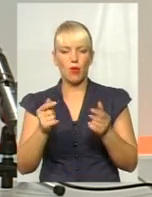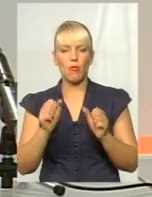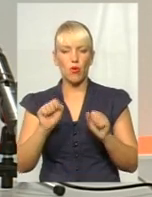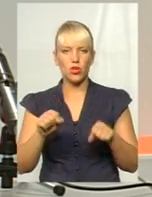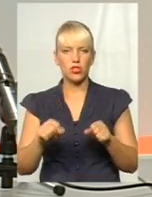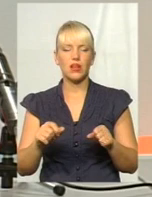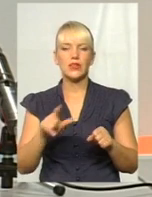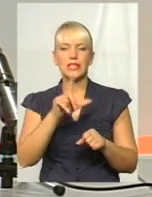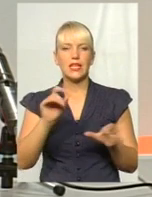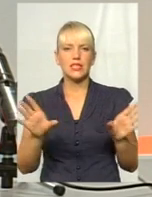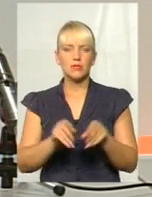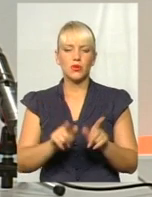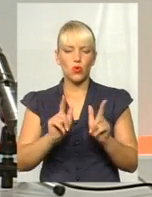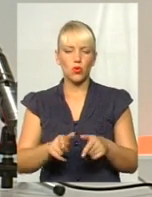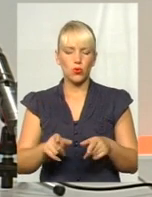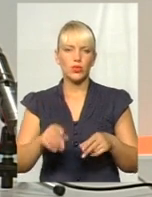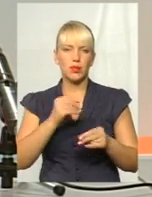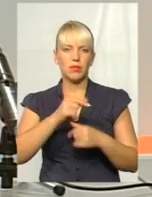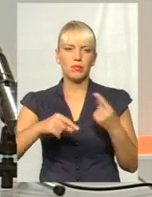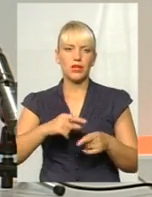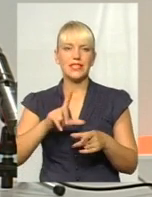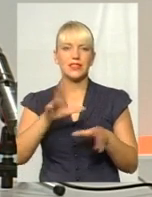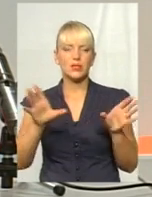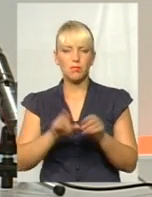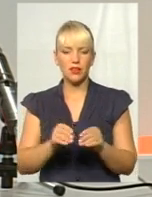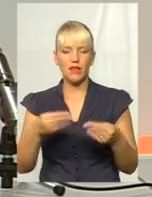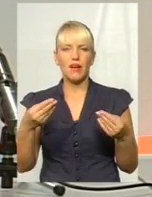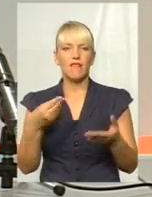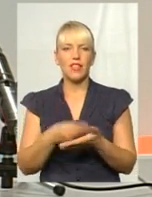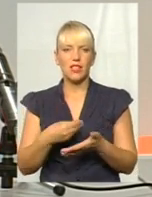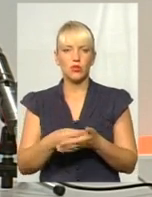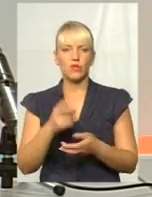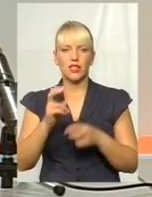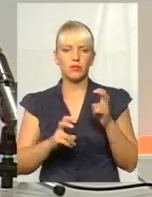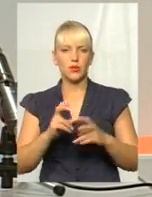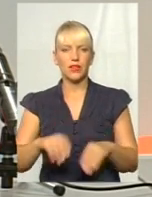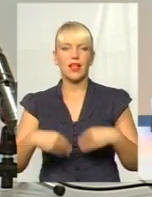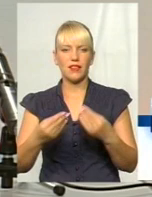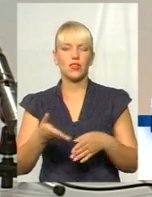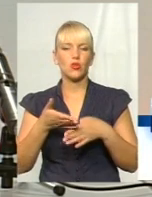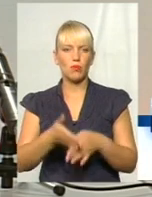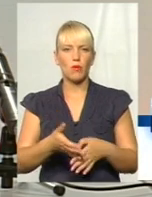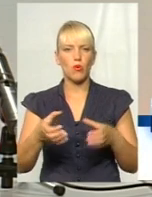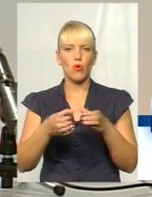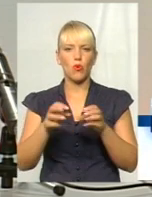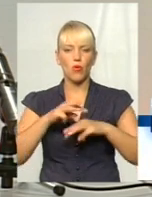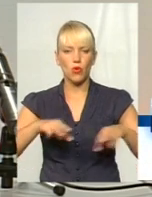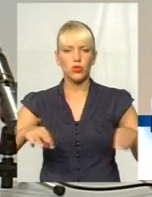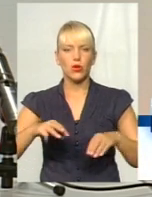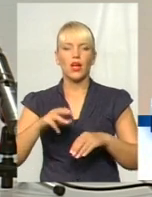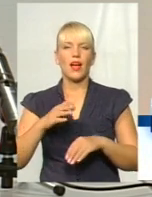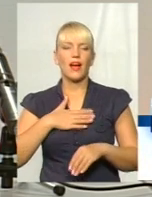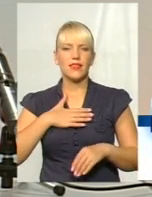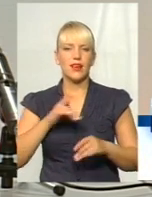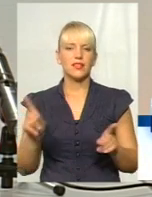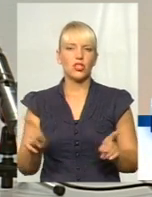підприємствами, за спільне фінансування підприємств, надати допомогу уряду Канади для того,